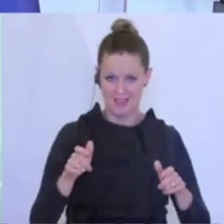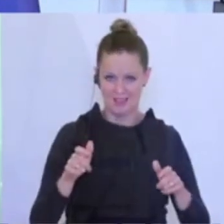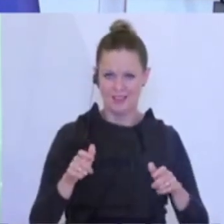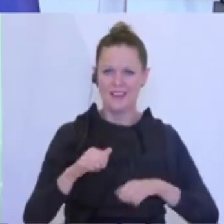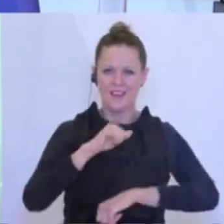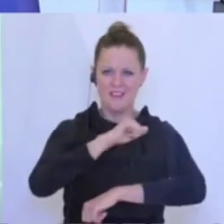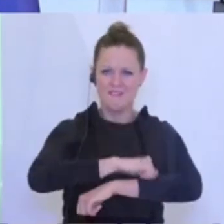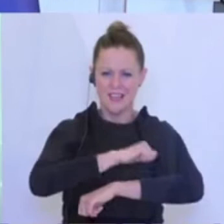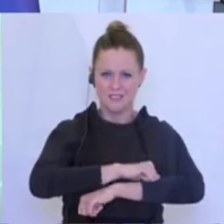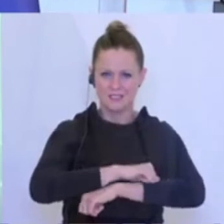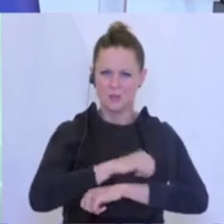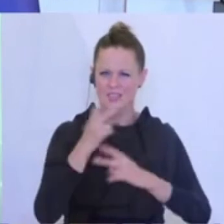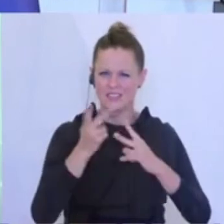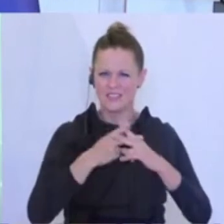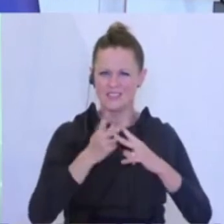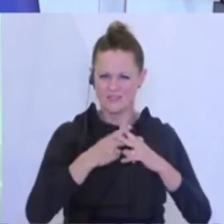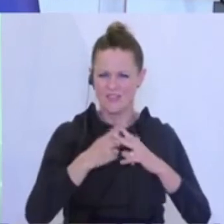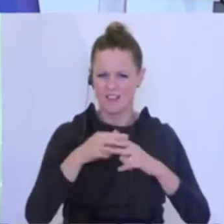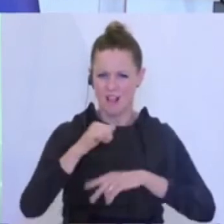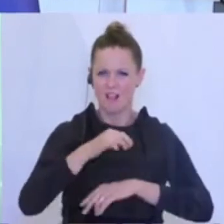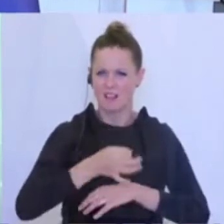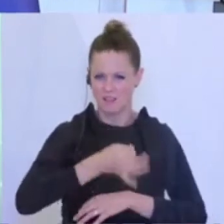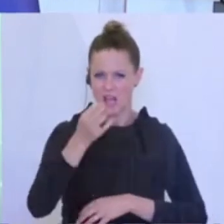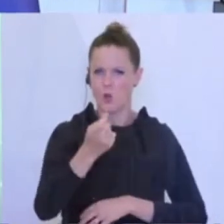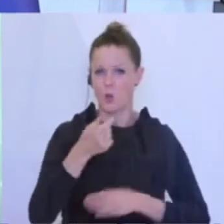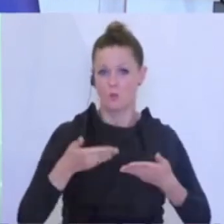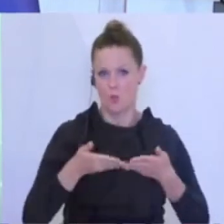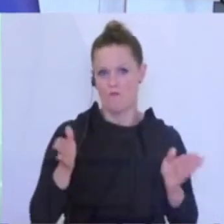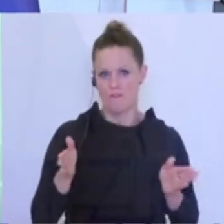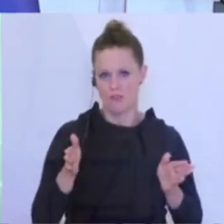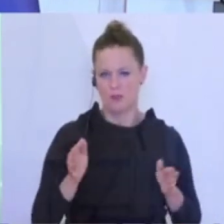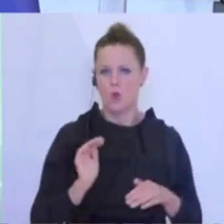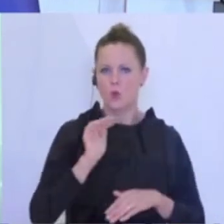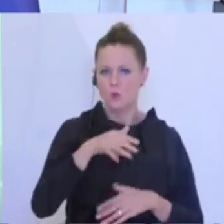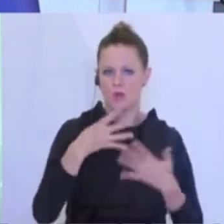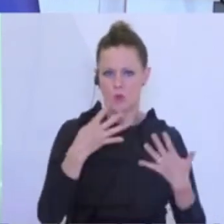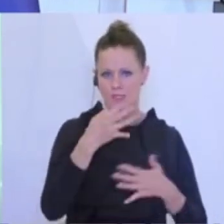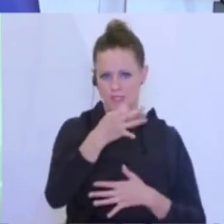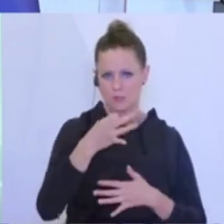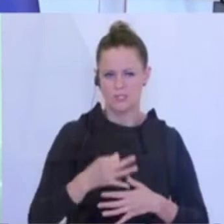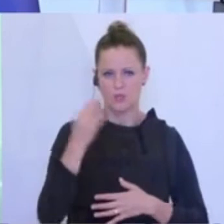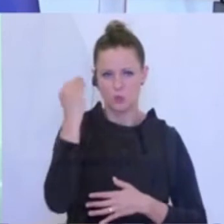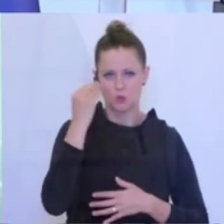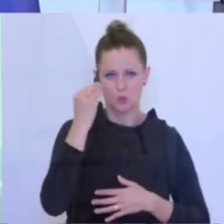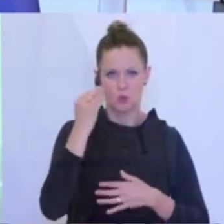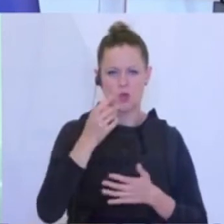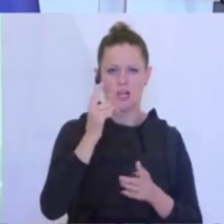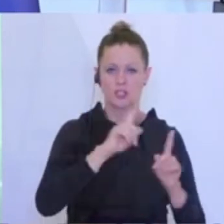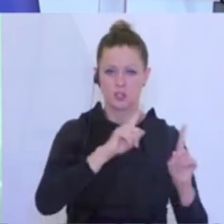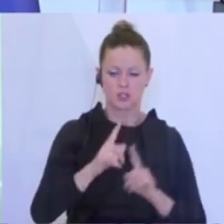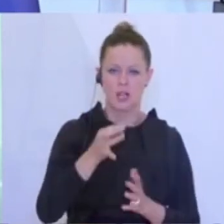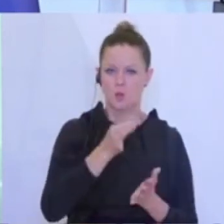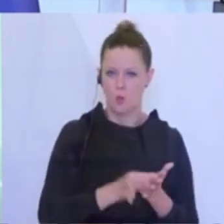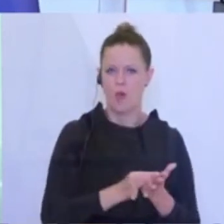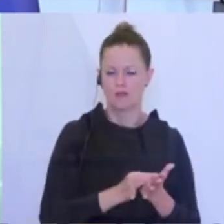Zwickeltagen offen haben. Über 90 Prozent der Schulstandorte in Österreich haben sich dazu